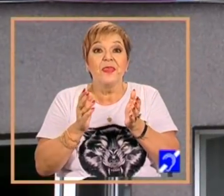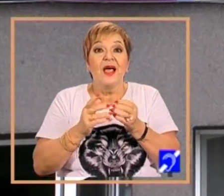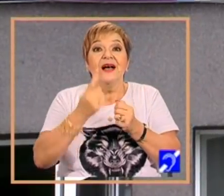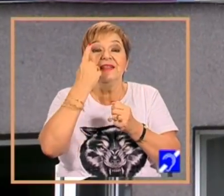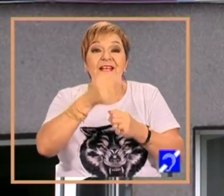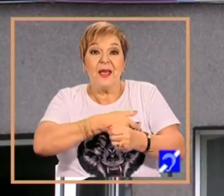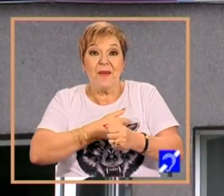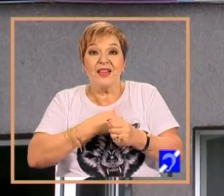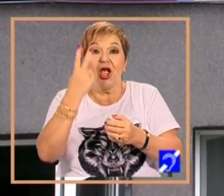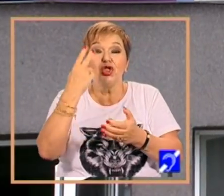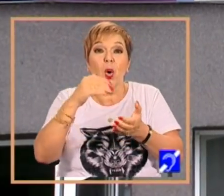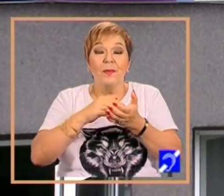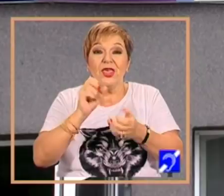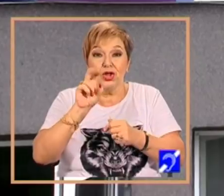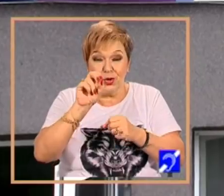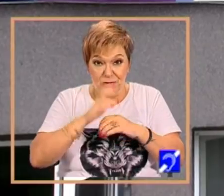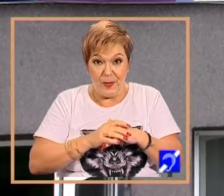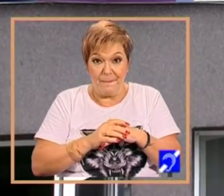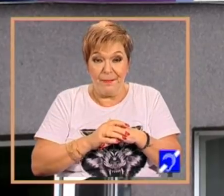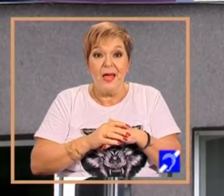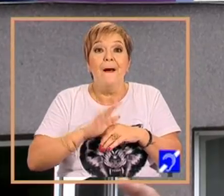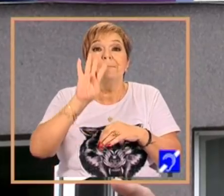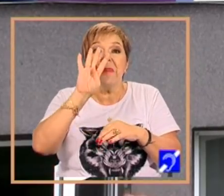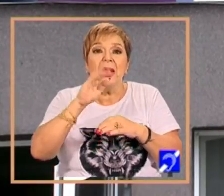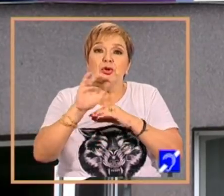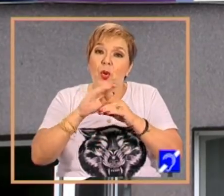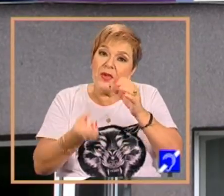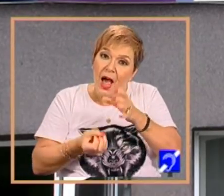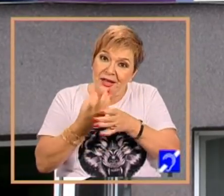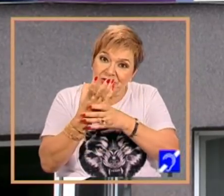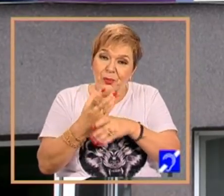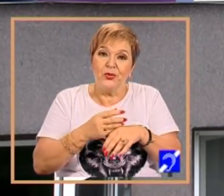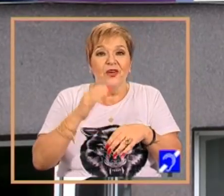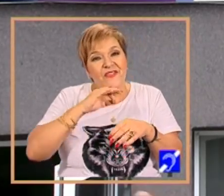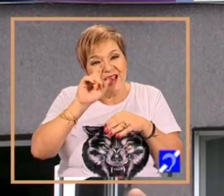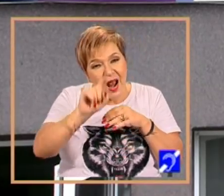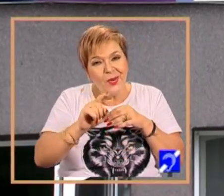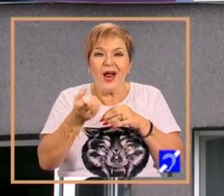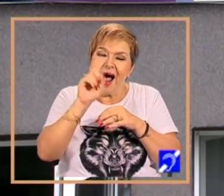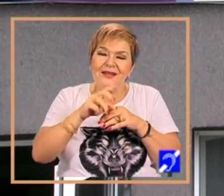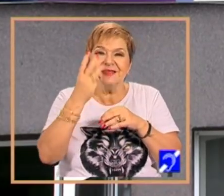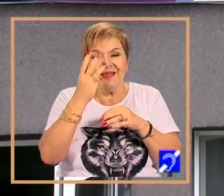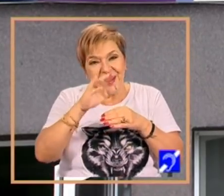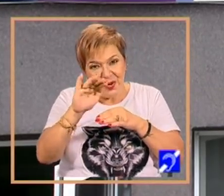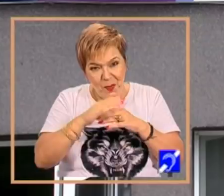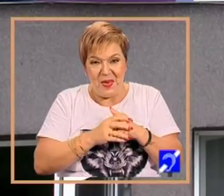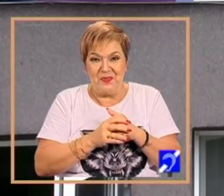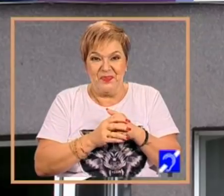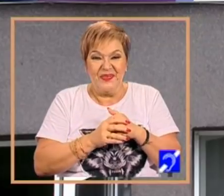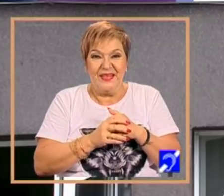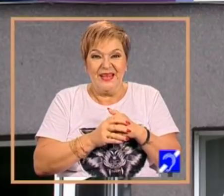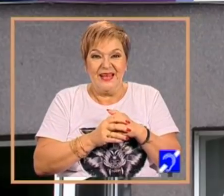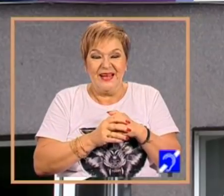martie 2012, când au intrat primii patru copii, printre care și fetița noastră Maria Beatriz.